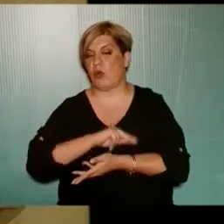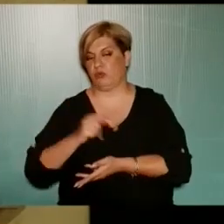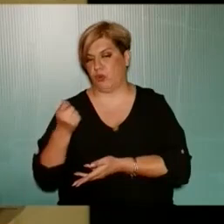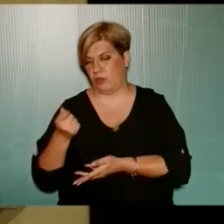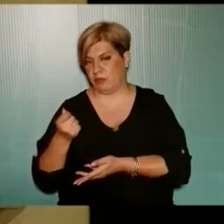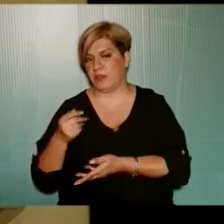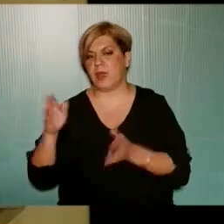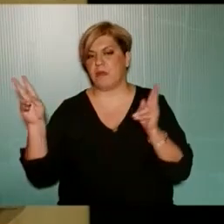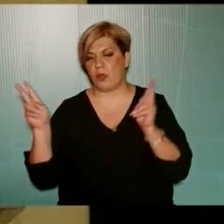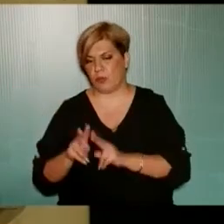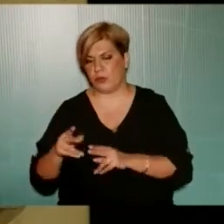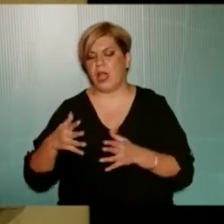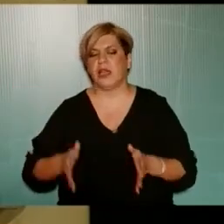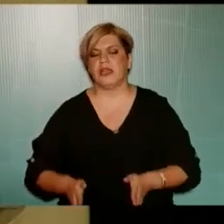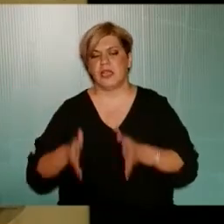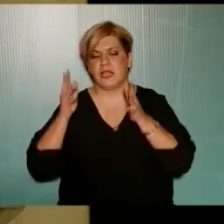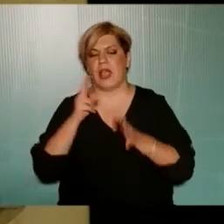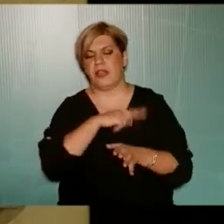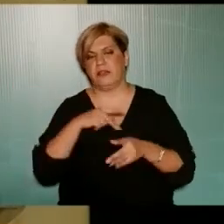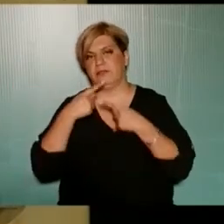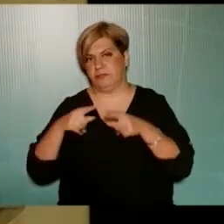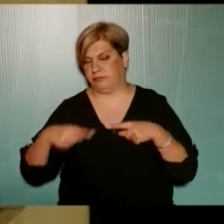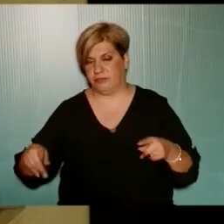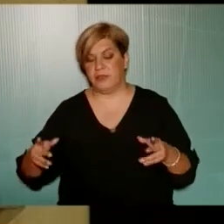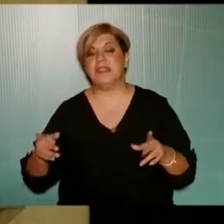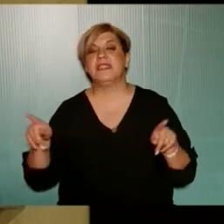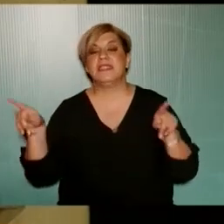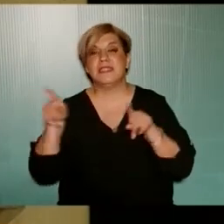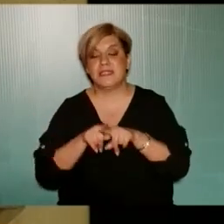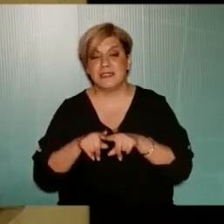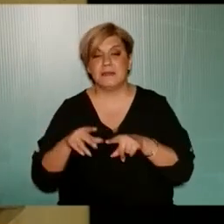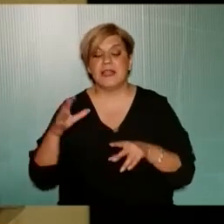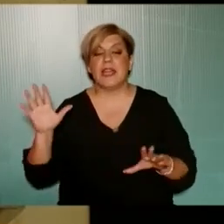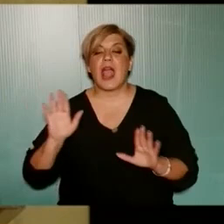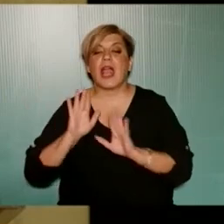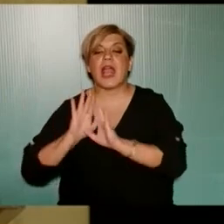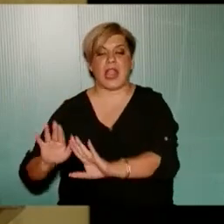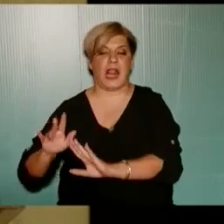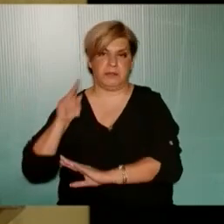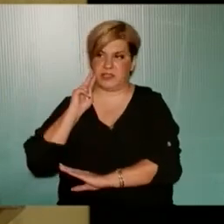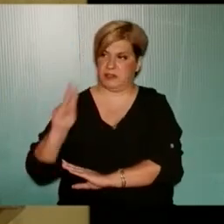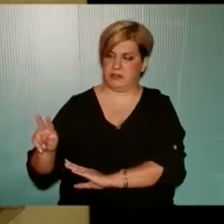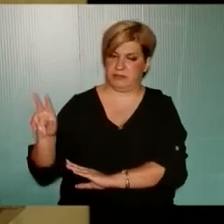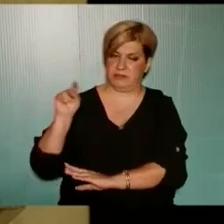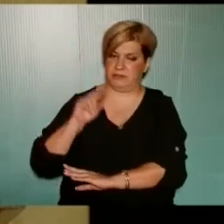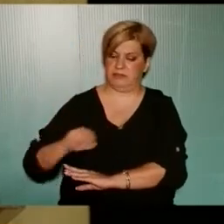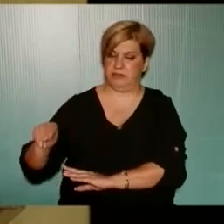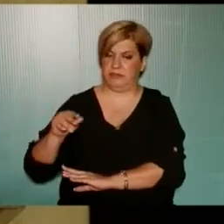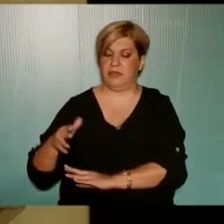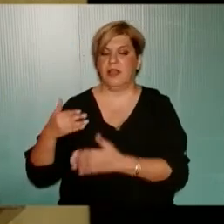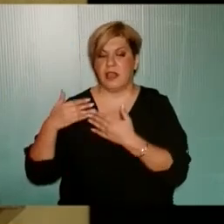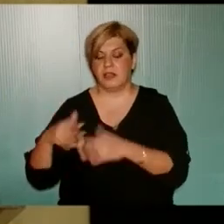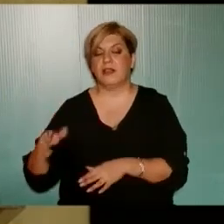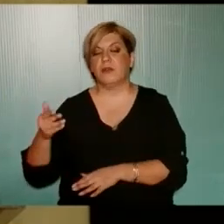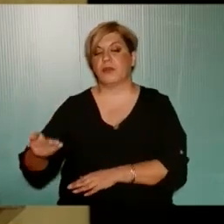Δηλαδή θα μειωθούν τα κτίρια Καθηγητές κλπ Ωστόσο σε συνδυασμό με την εγκατάλειψη Και το λέμε εδώ Ας ανοίξει μια συζήτηση να δούμε